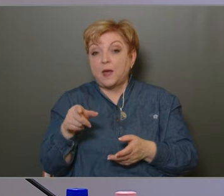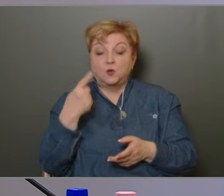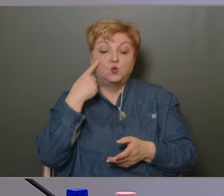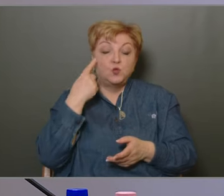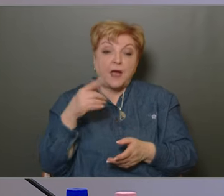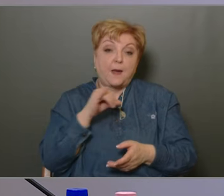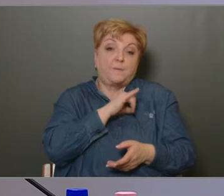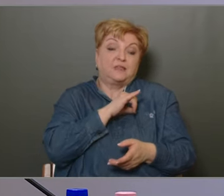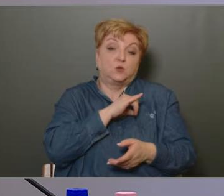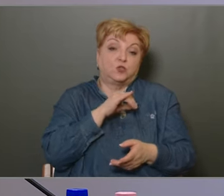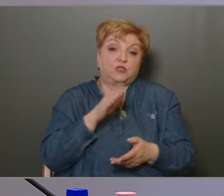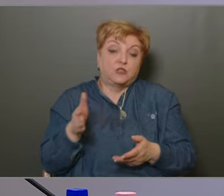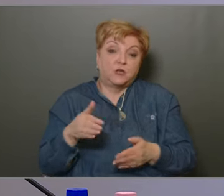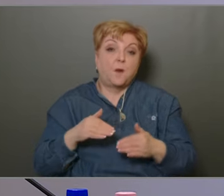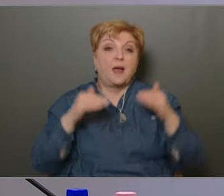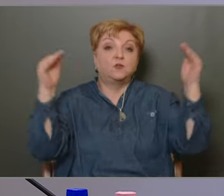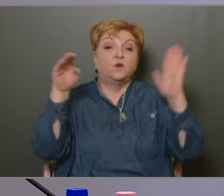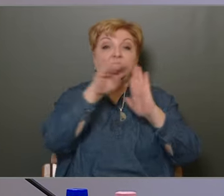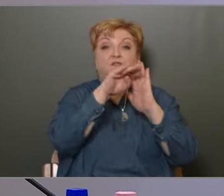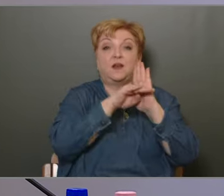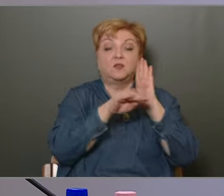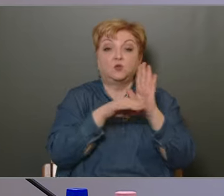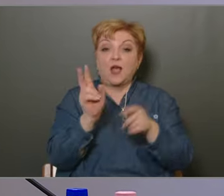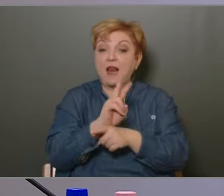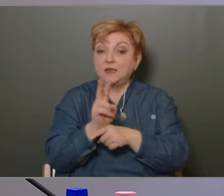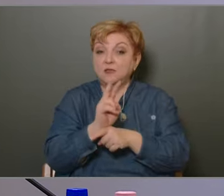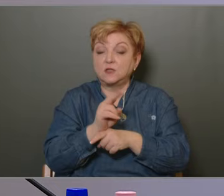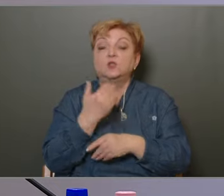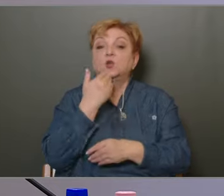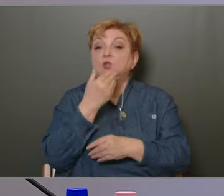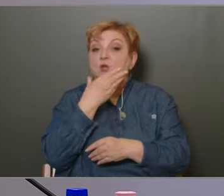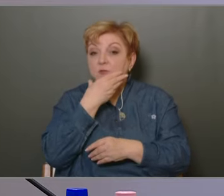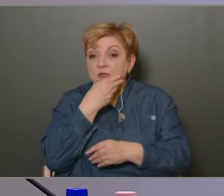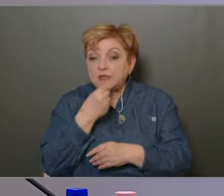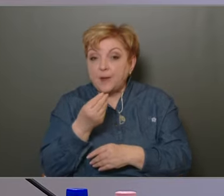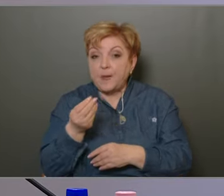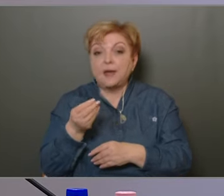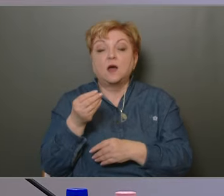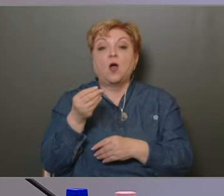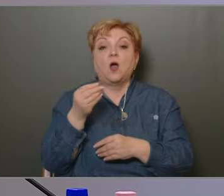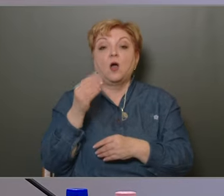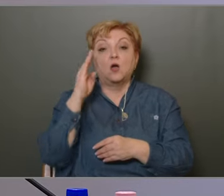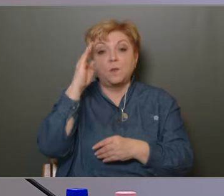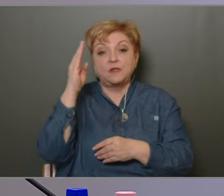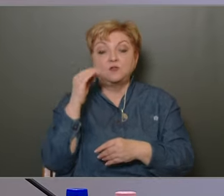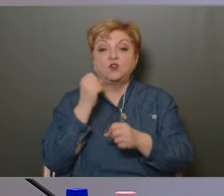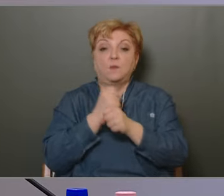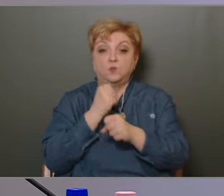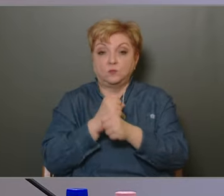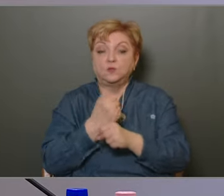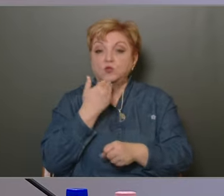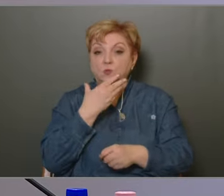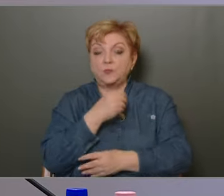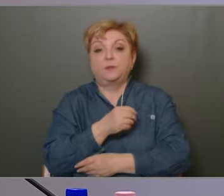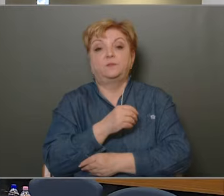tudják-e a megnövekedett feladatok ellenőrzését Minden esetre én is köszönöm a kelleti kapitányság eredményes tevékenységét